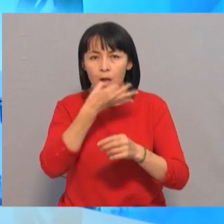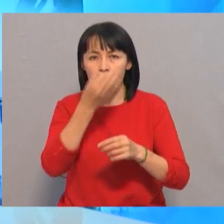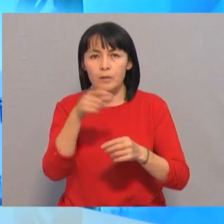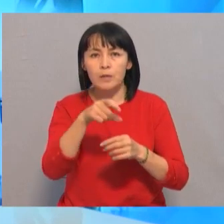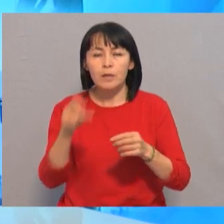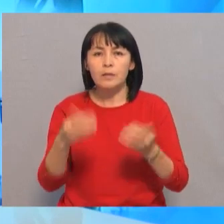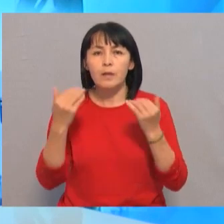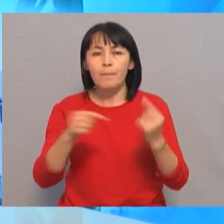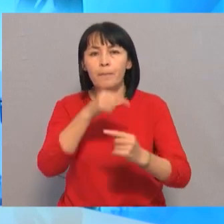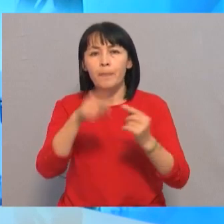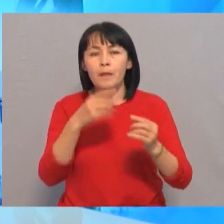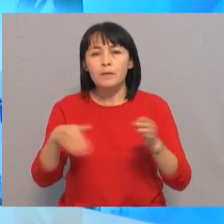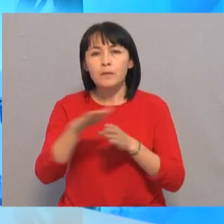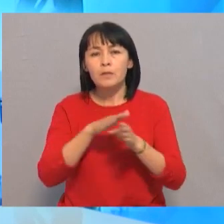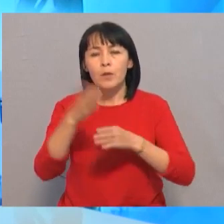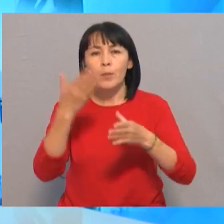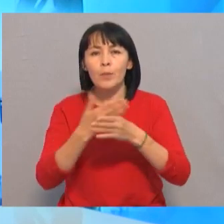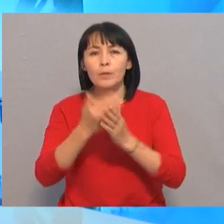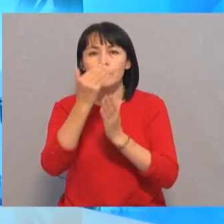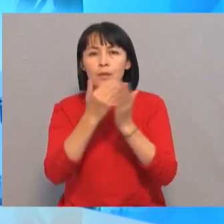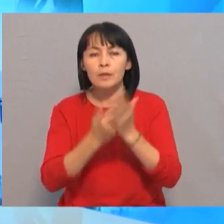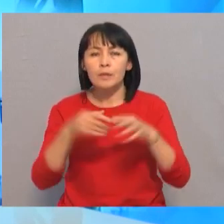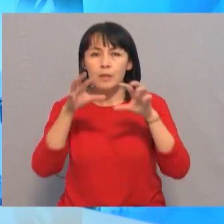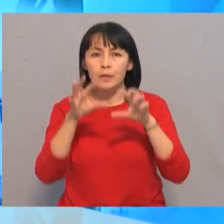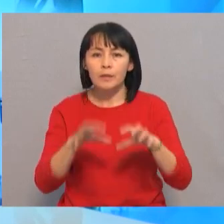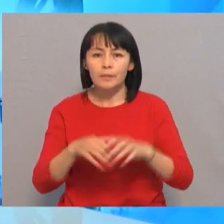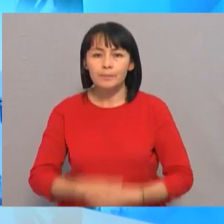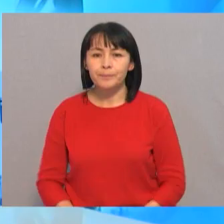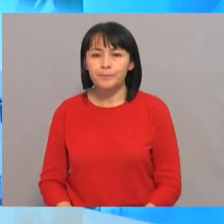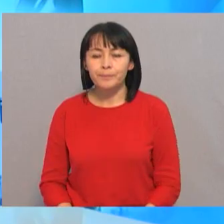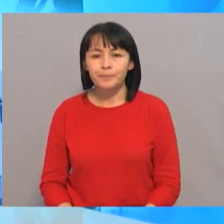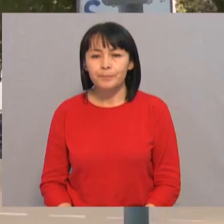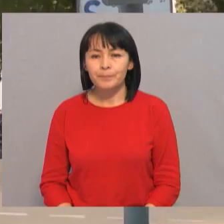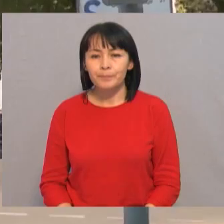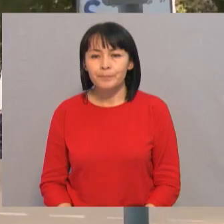оказать предпринимателям всестороннюю помощь в рамках мер государственной поддержки.